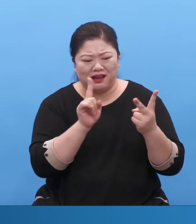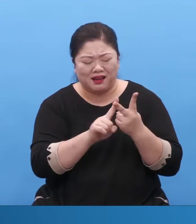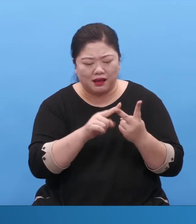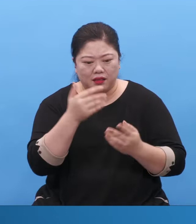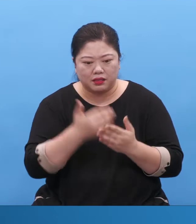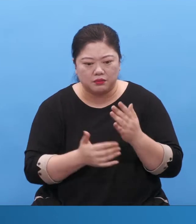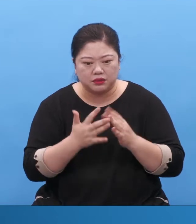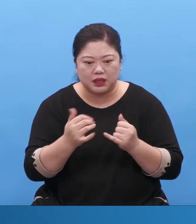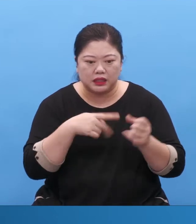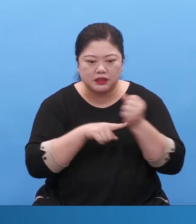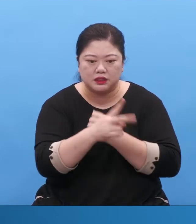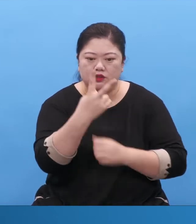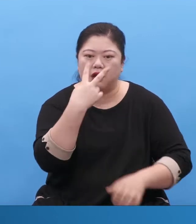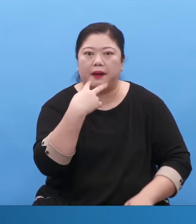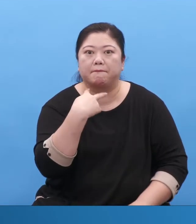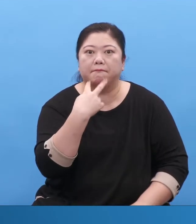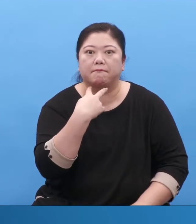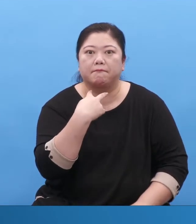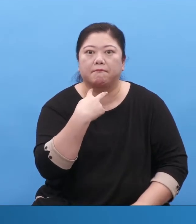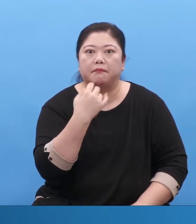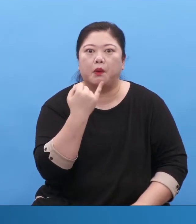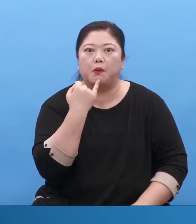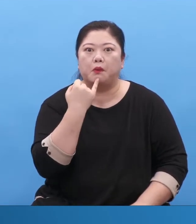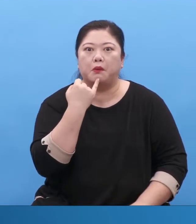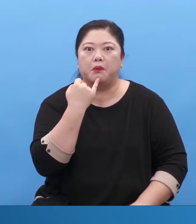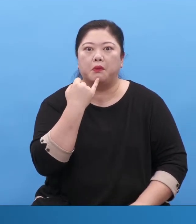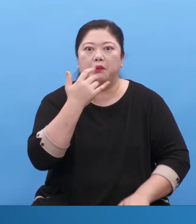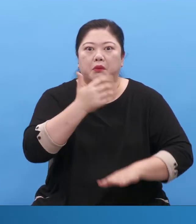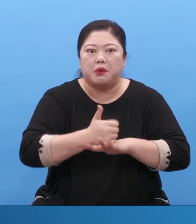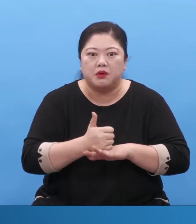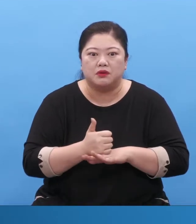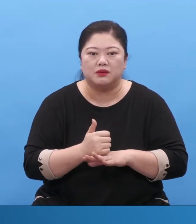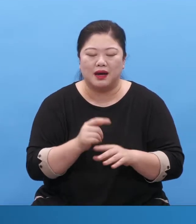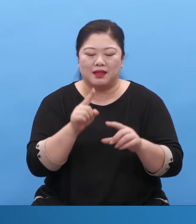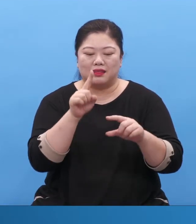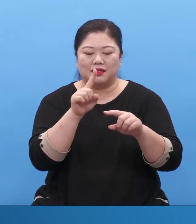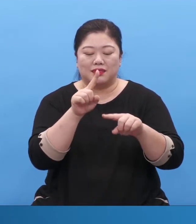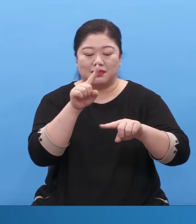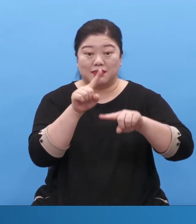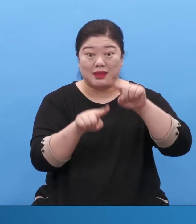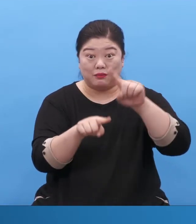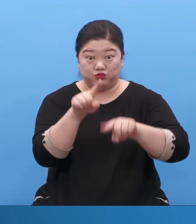그래서 굳이 이 나무로 비유한다면